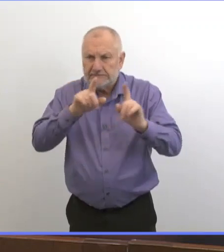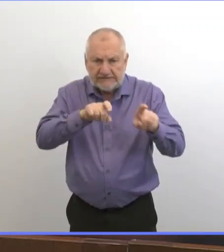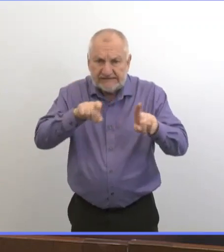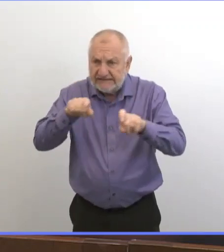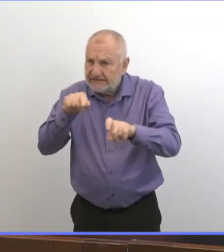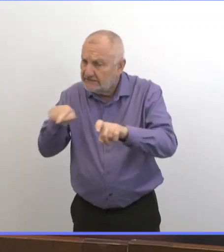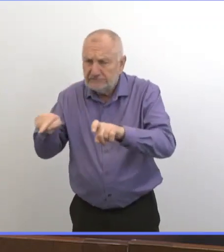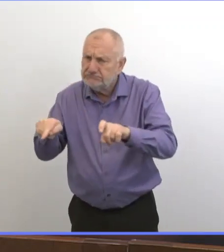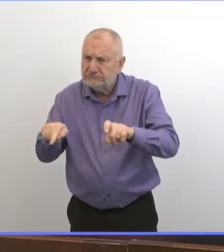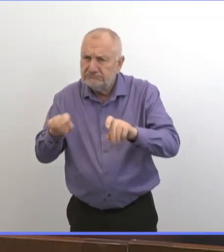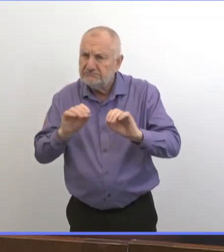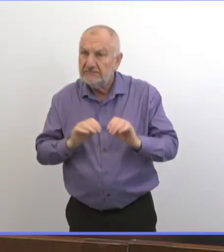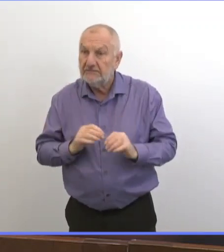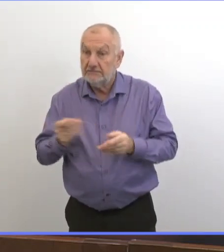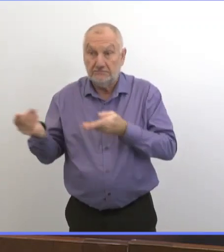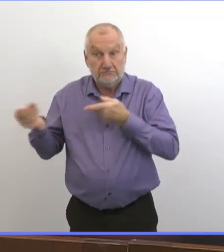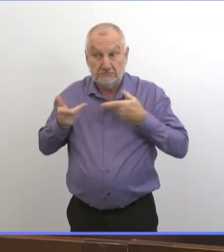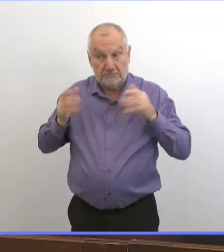Pas que je sois au courant.